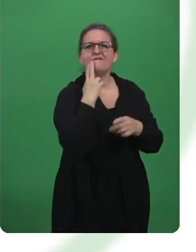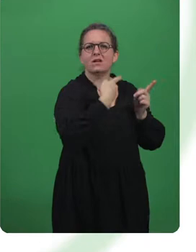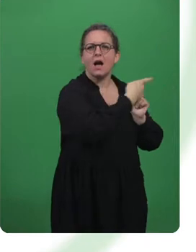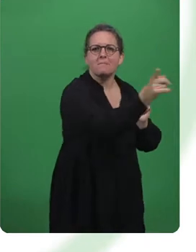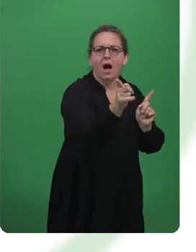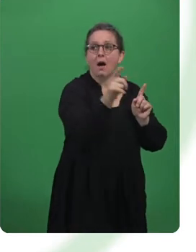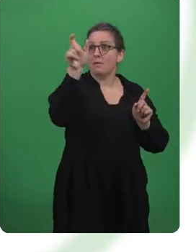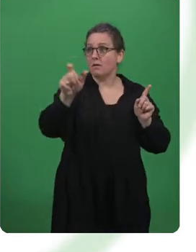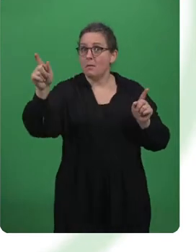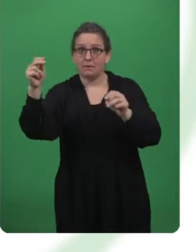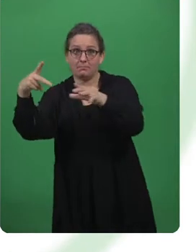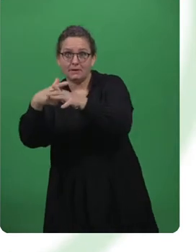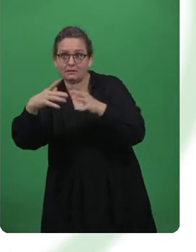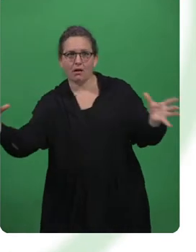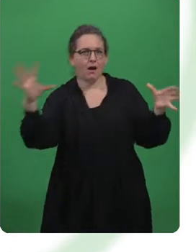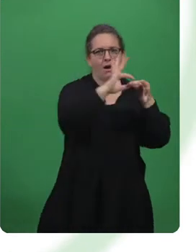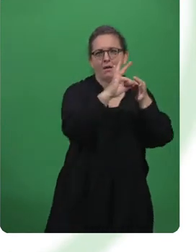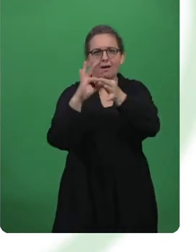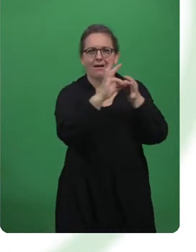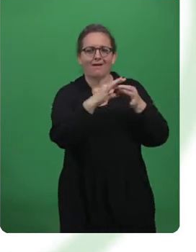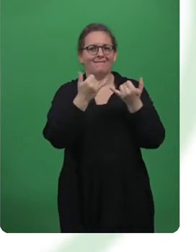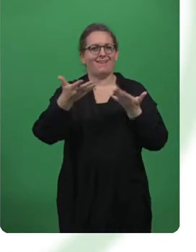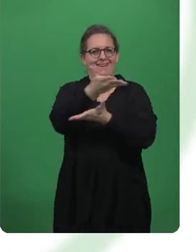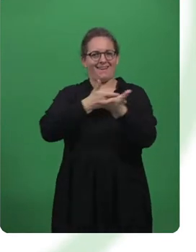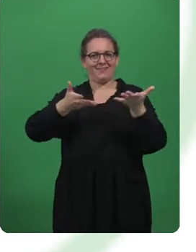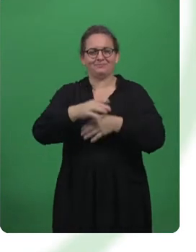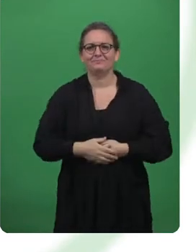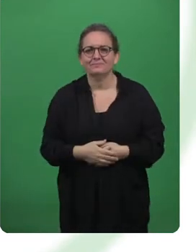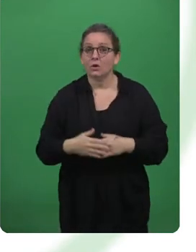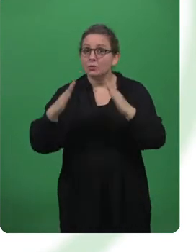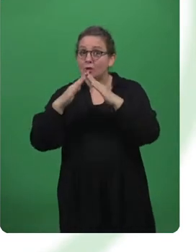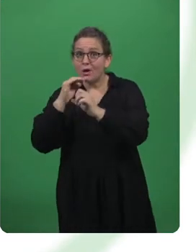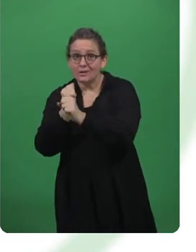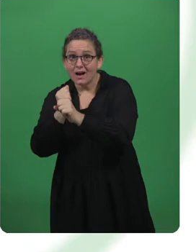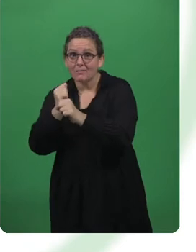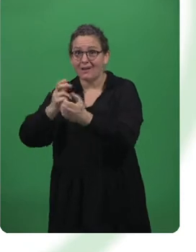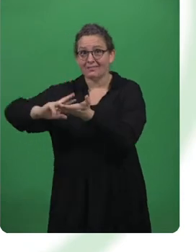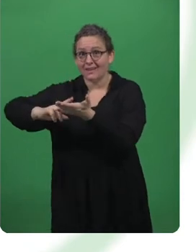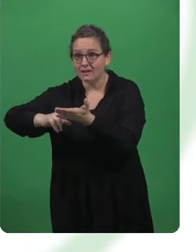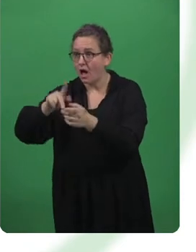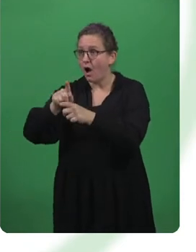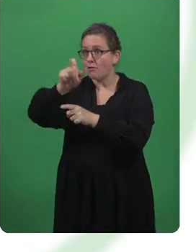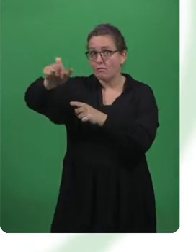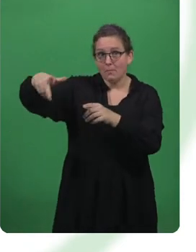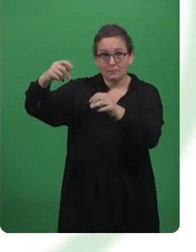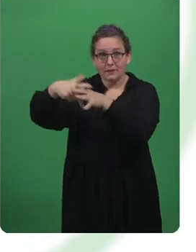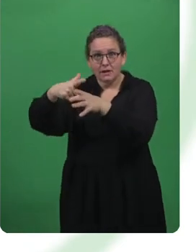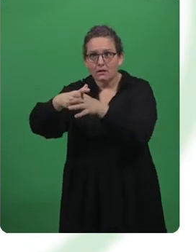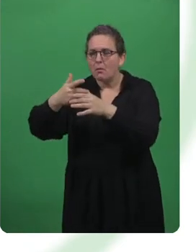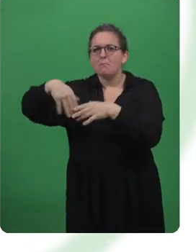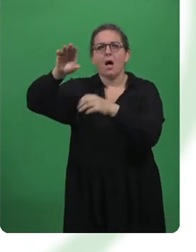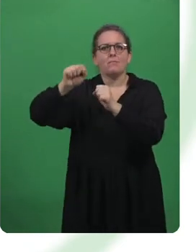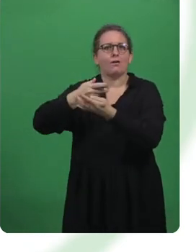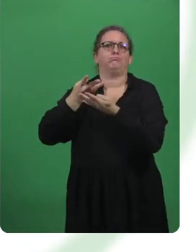Betroffene mit Behinderung. Homeoffice und Digitalisierung eröffnet für viele Menschen ungeahnte Möglichkeiten. Ein sehr inspirierendes